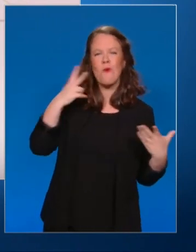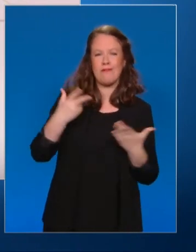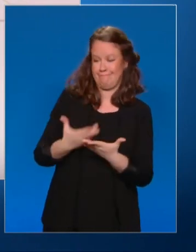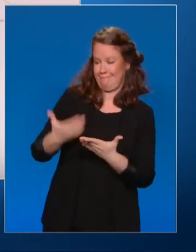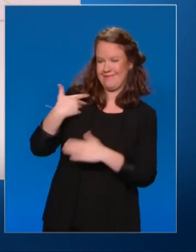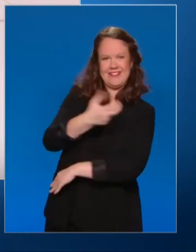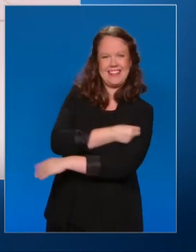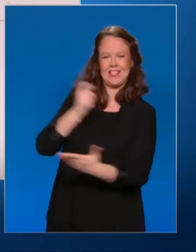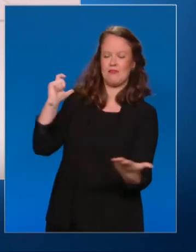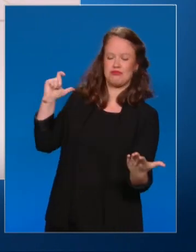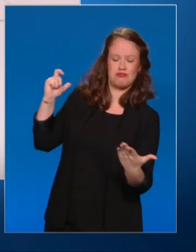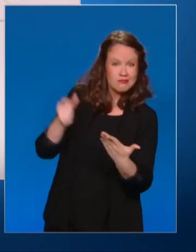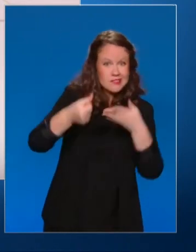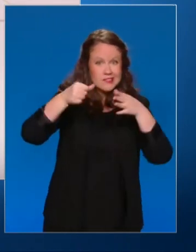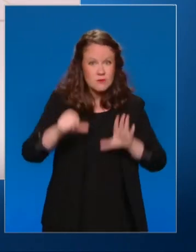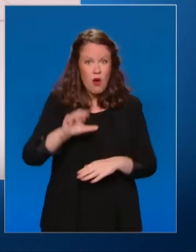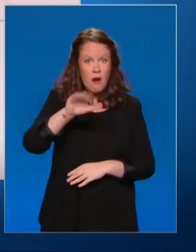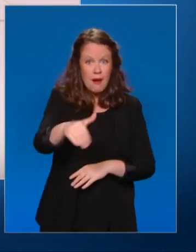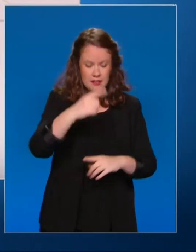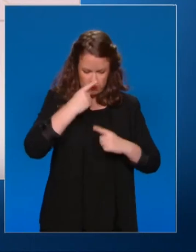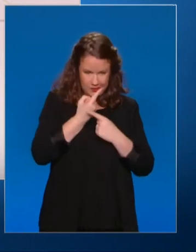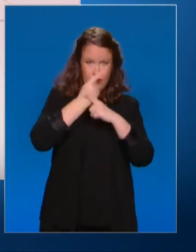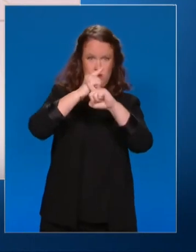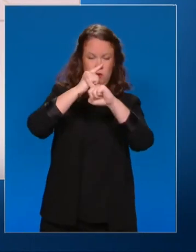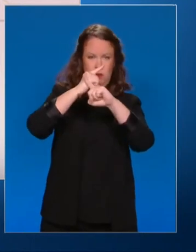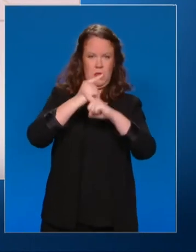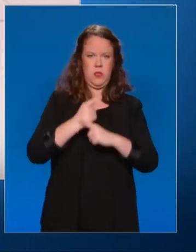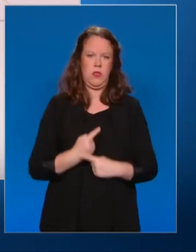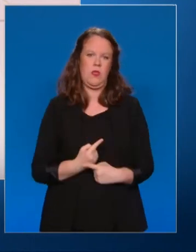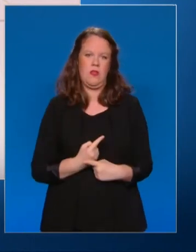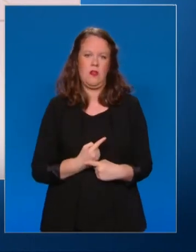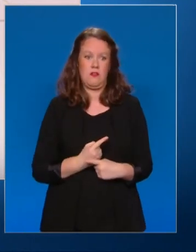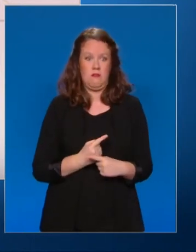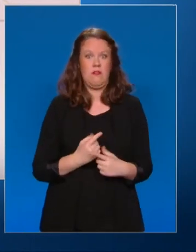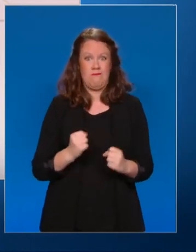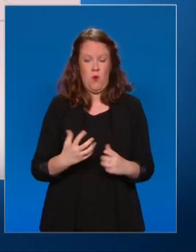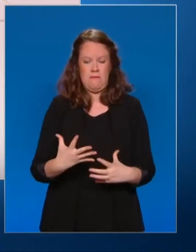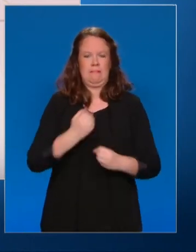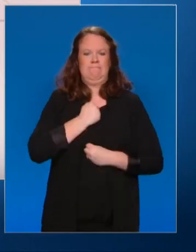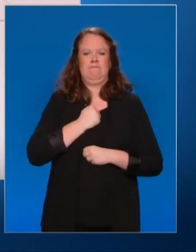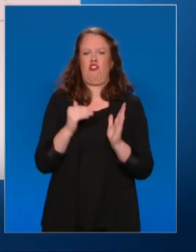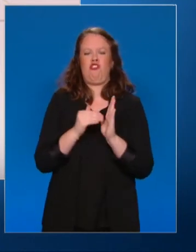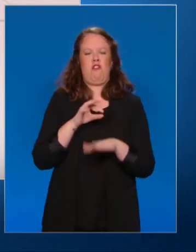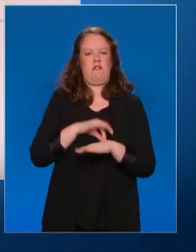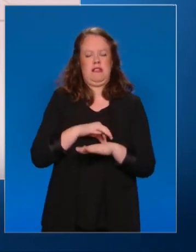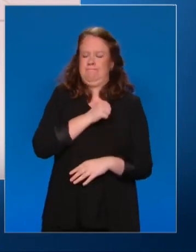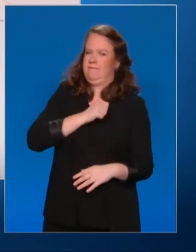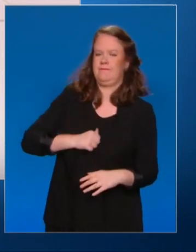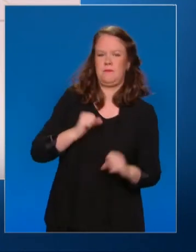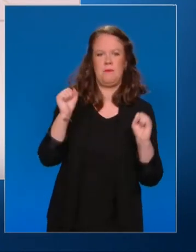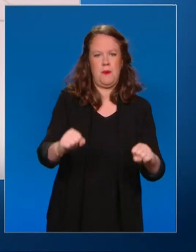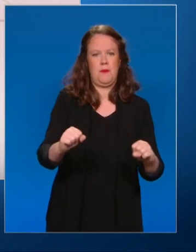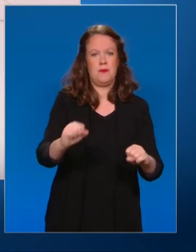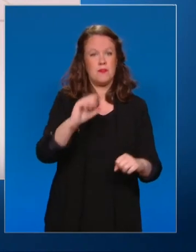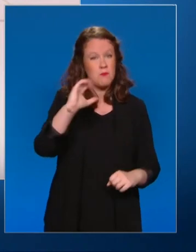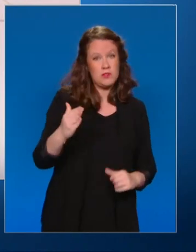diminue et donc que le risque de développer une forme grave réaugmente. La solution à cette baisse d'immunité est l'injection